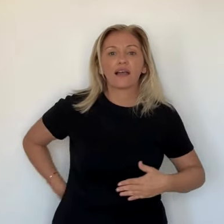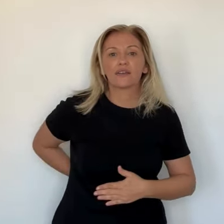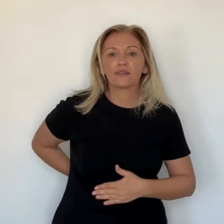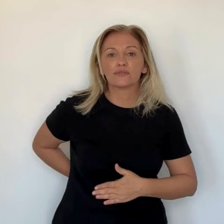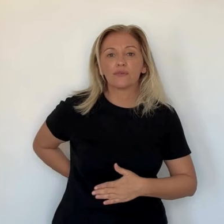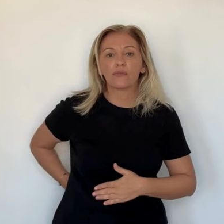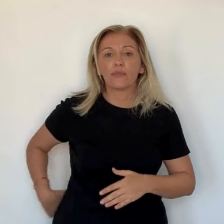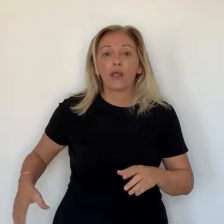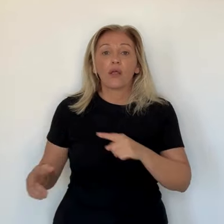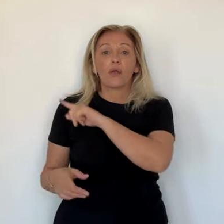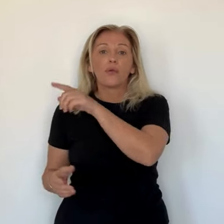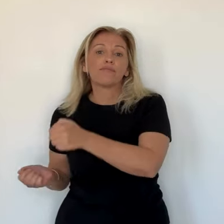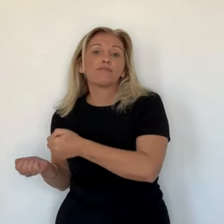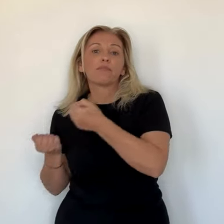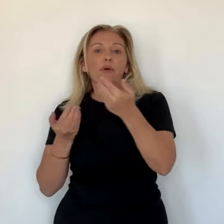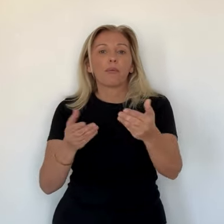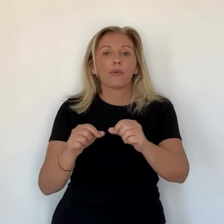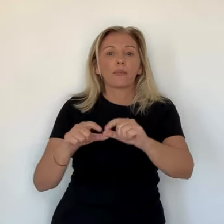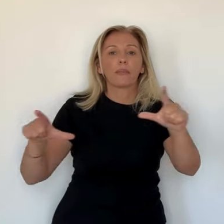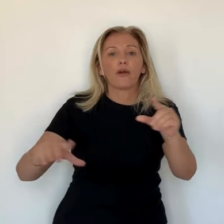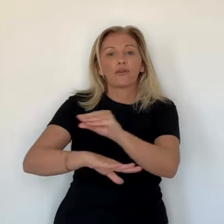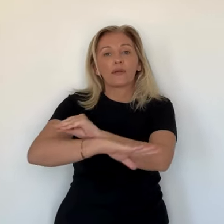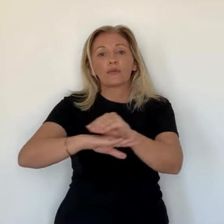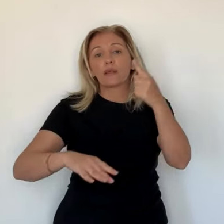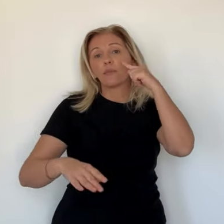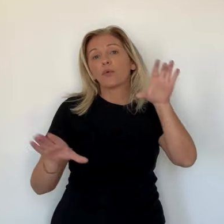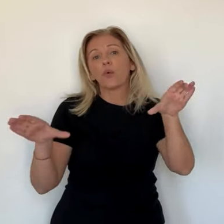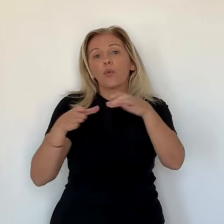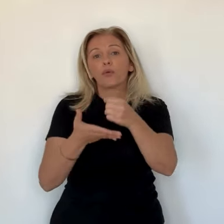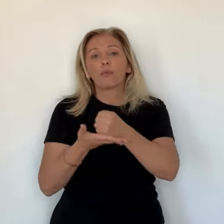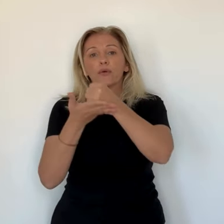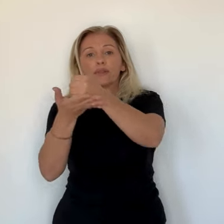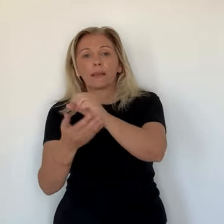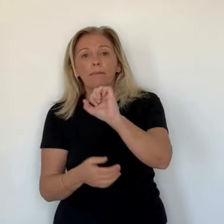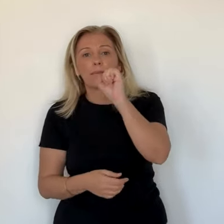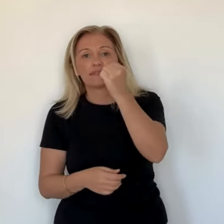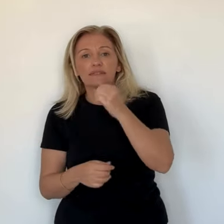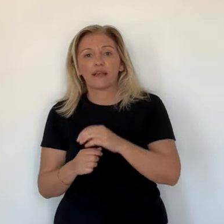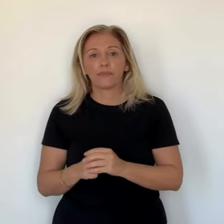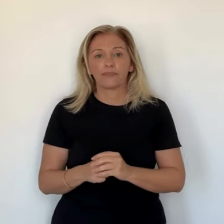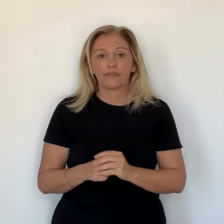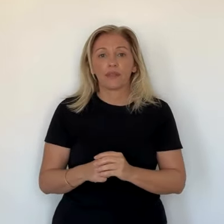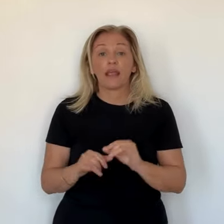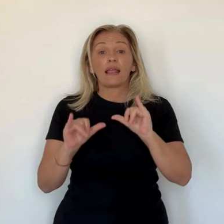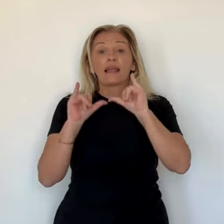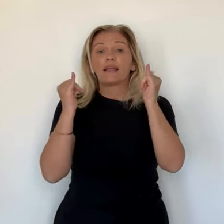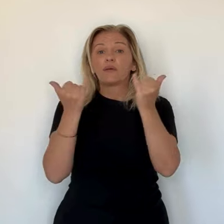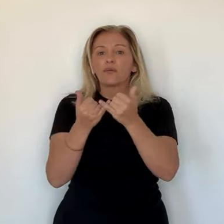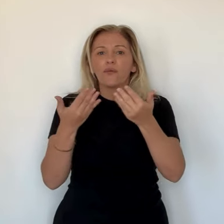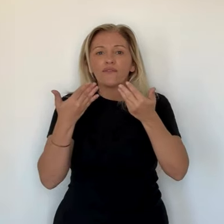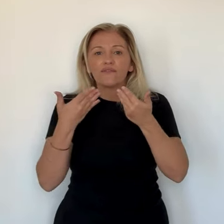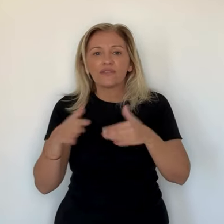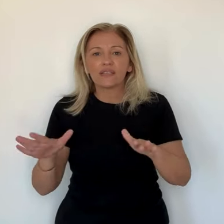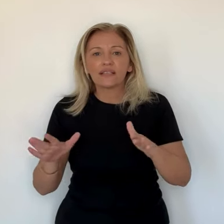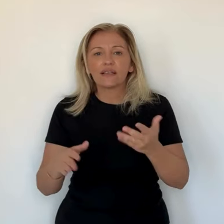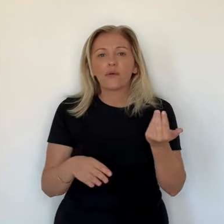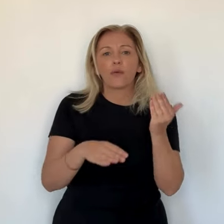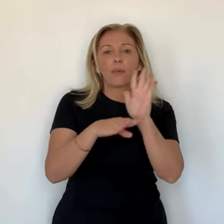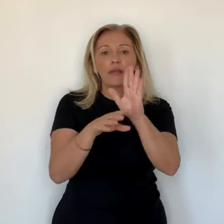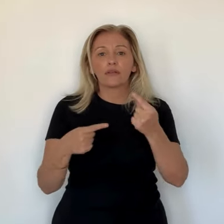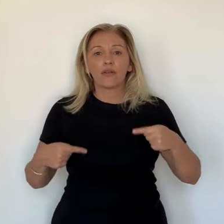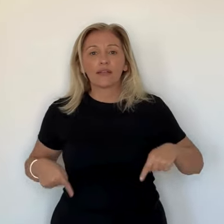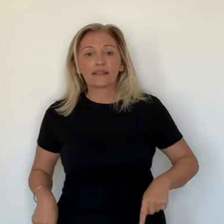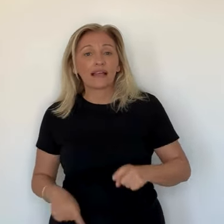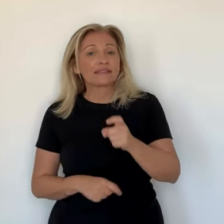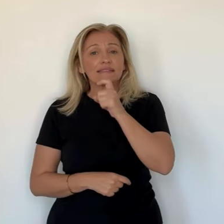Les socios du Sporting s'étaient félicités de cette réunion, argant que les discussions avaient porté sur un plan de sécurité proposé par le club Bastiais pour